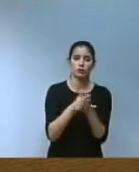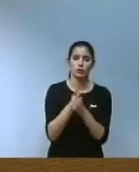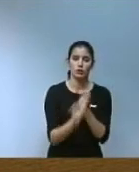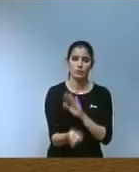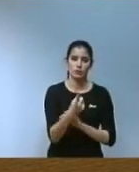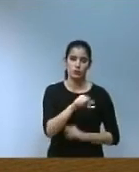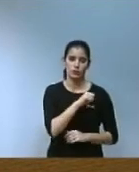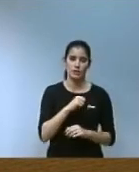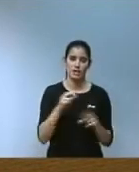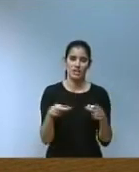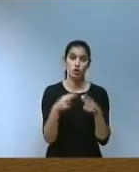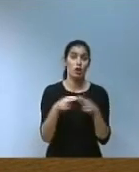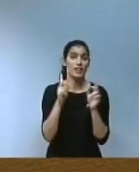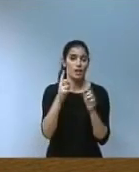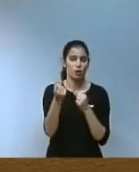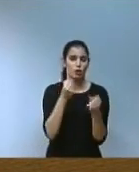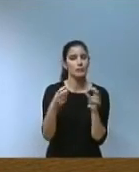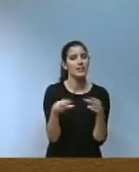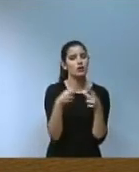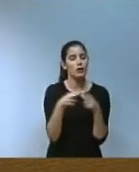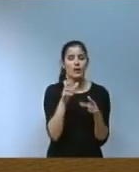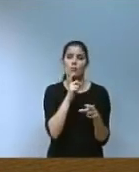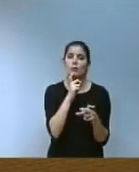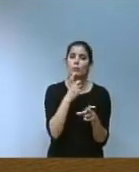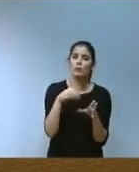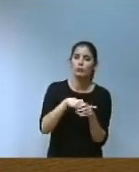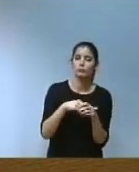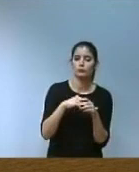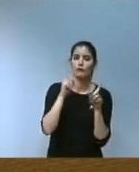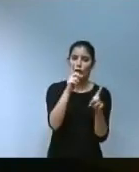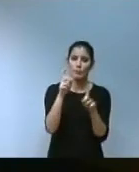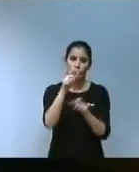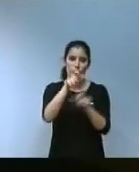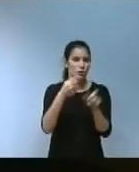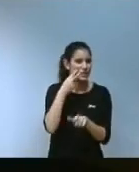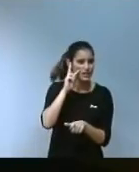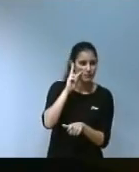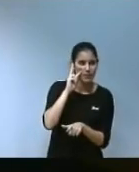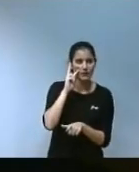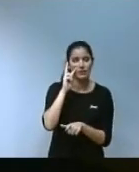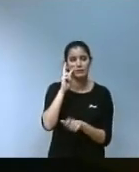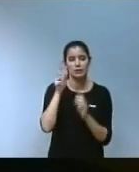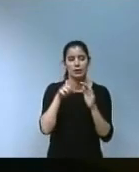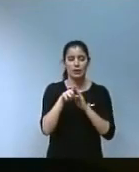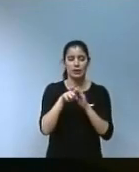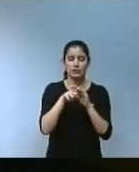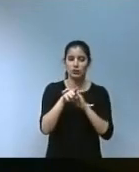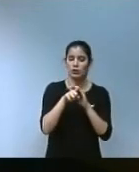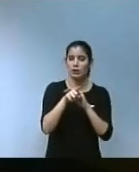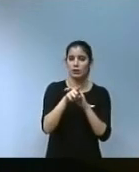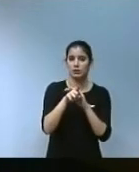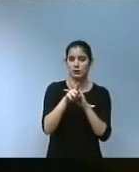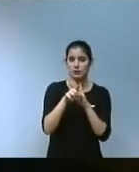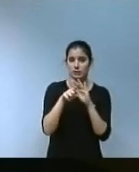i de l'economia social incluent actuacions com la formació de persones expertes en gestió de cooperatives i empreses socials